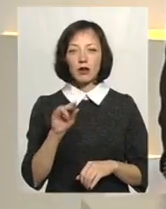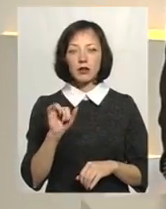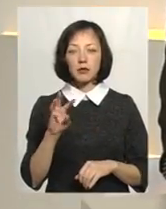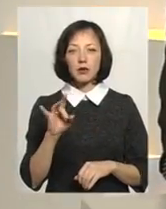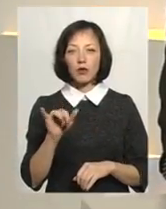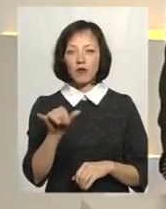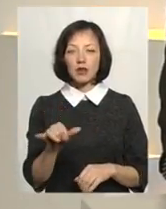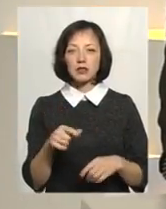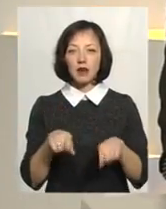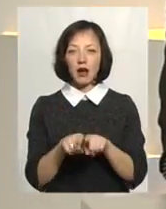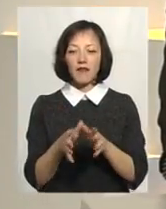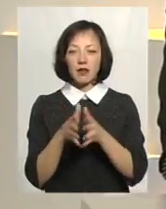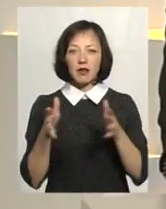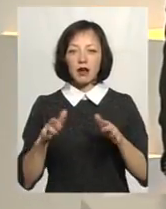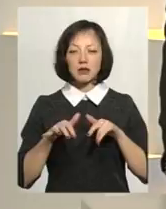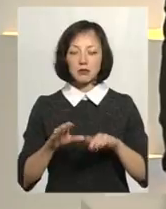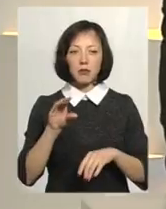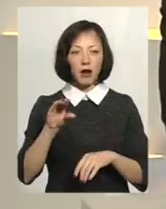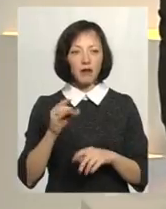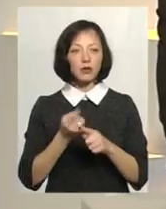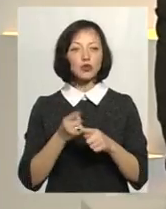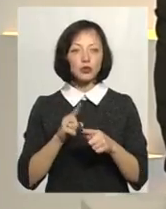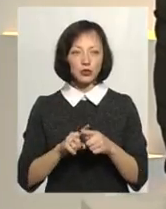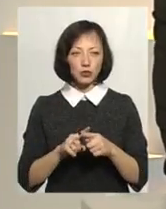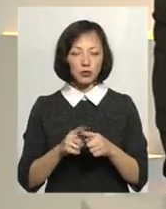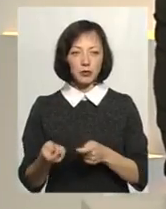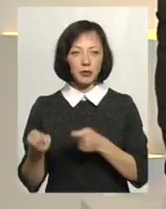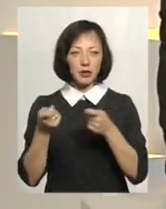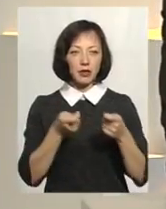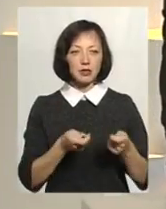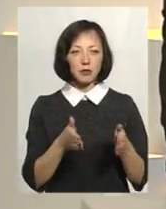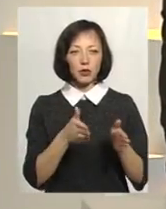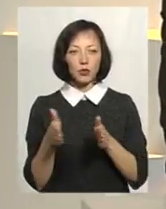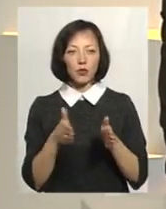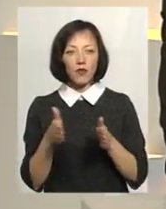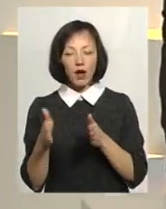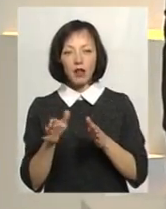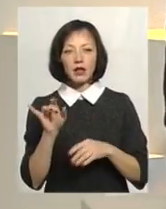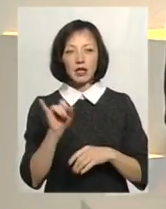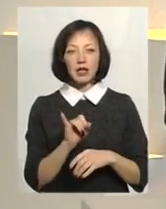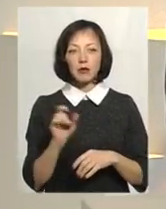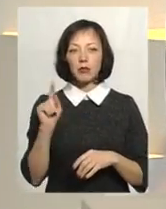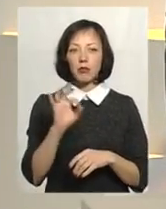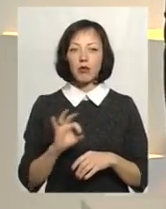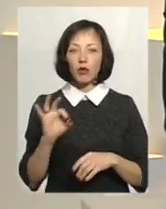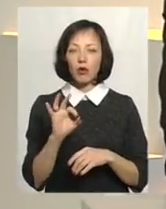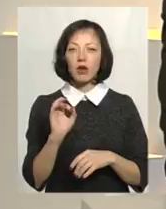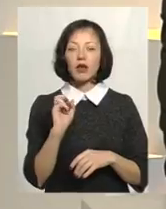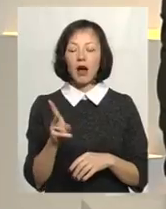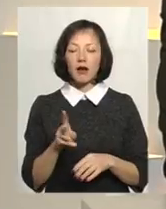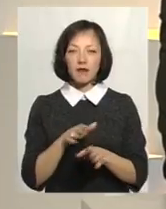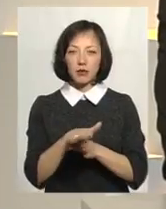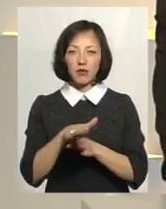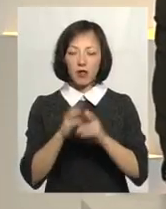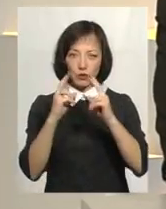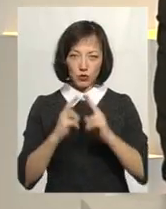справа. Розкажіть нам, будь ласка, про те, що ви сьогодні нам підготували, і також про те, як відбувались дослідження